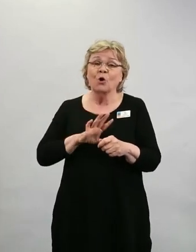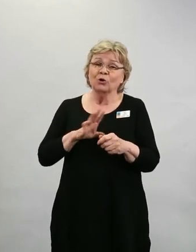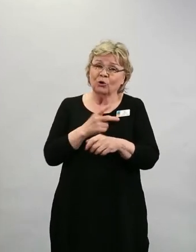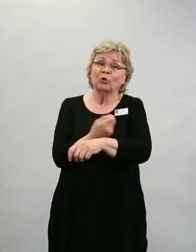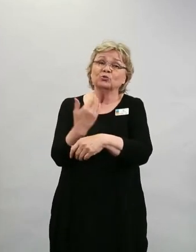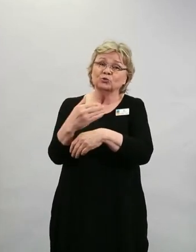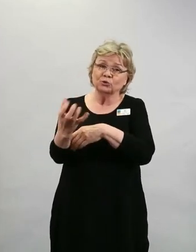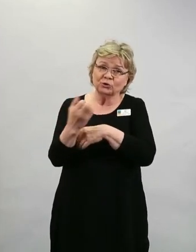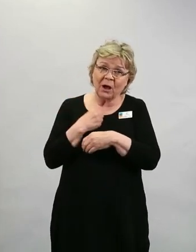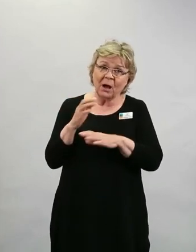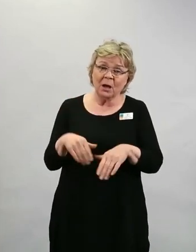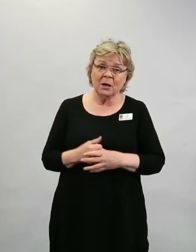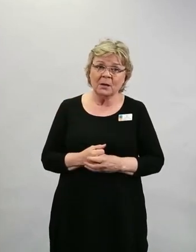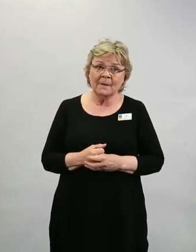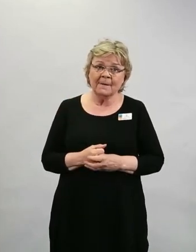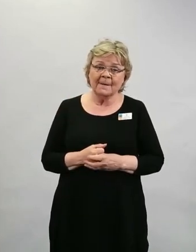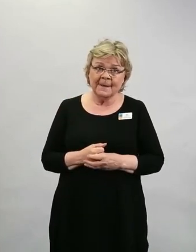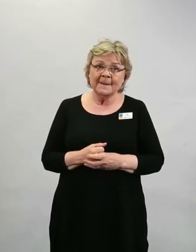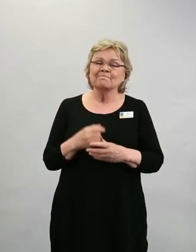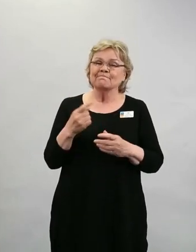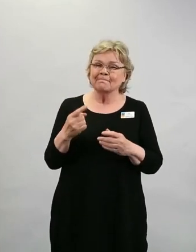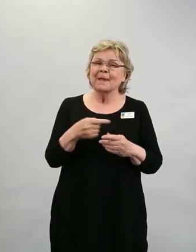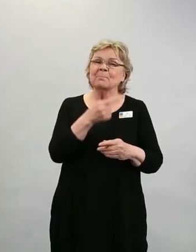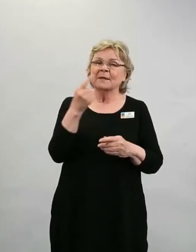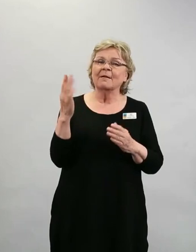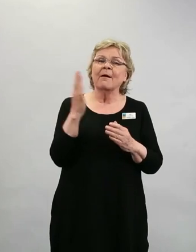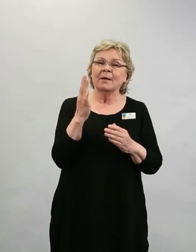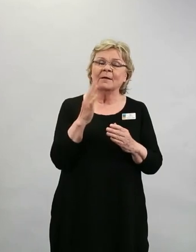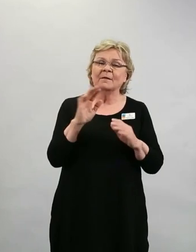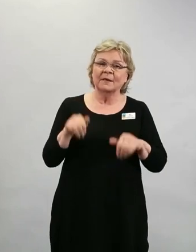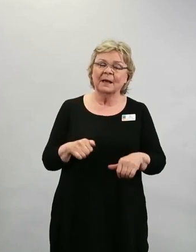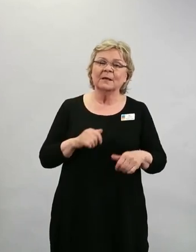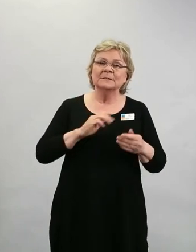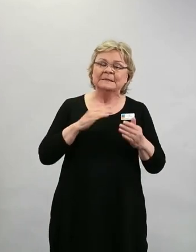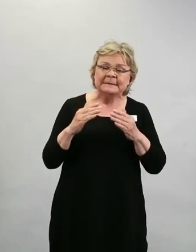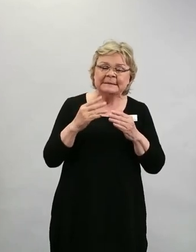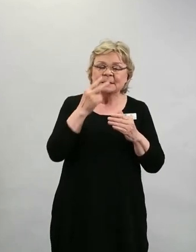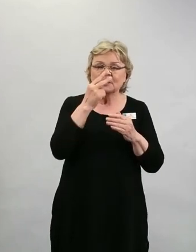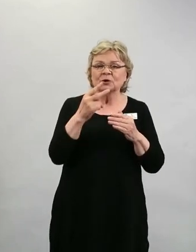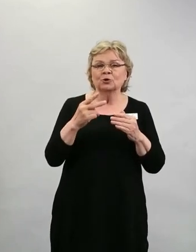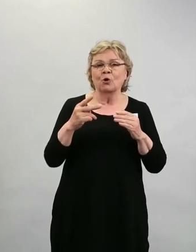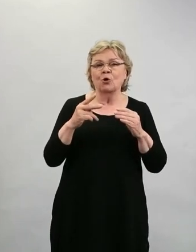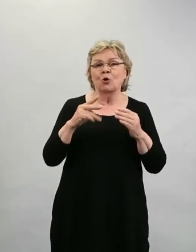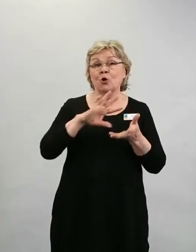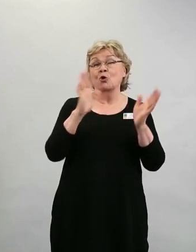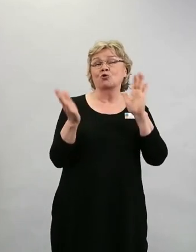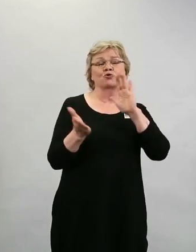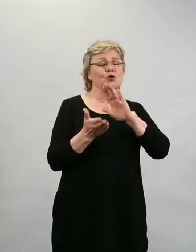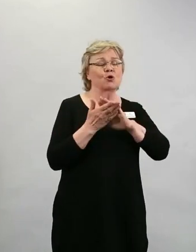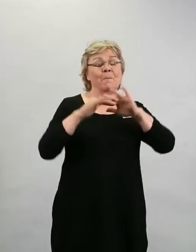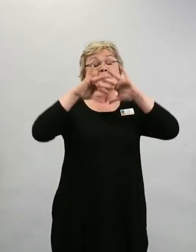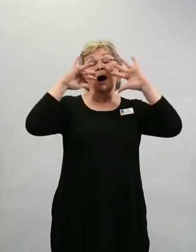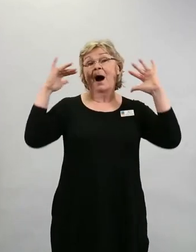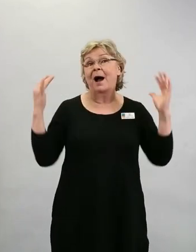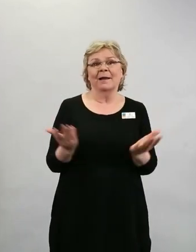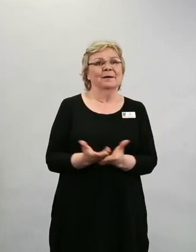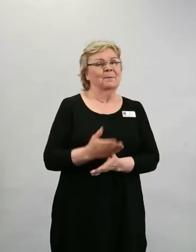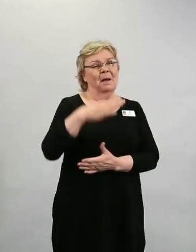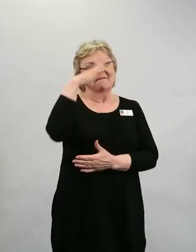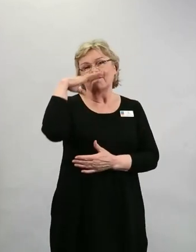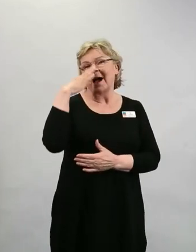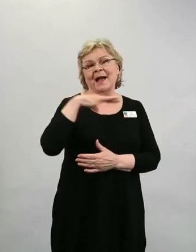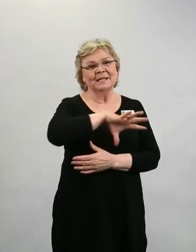ennen kuin ollaan siellä, että koko maailman väestö olisi saanut rokotteen. Varsinkin, jos tästä nyt tulee